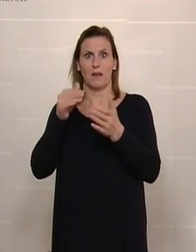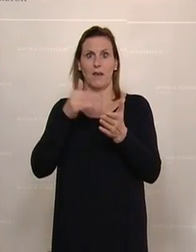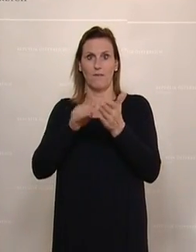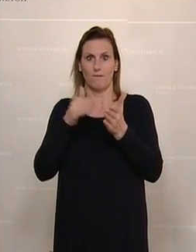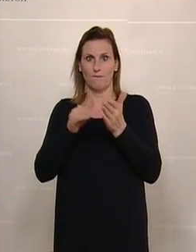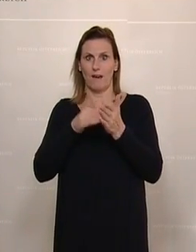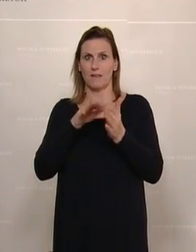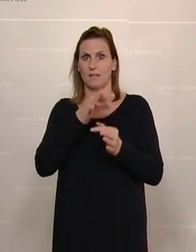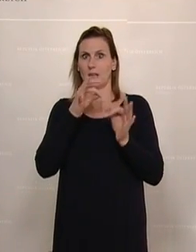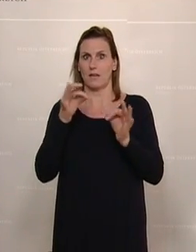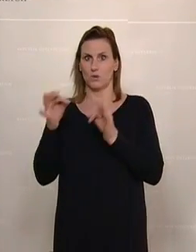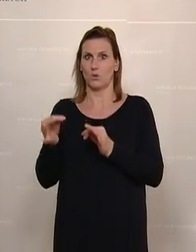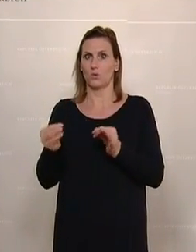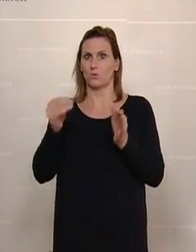Erledigung der Tagesordnung fort. Fall.